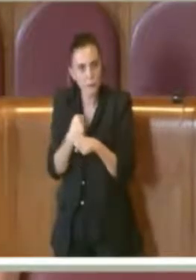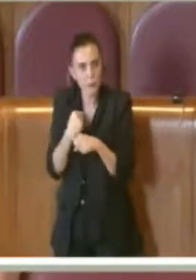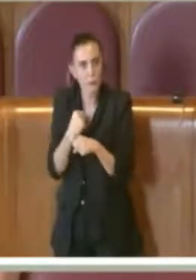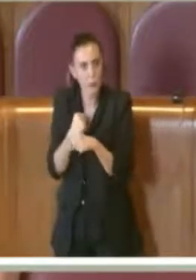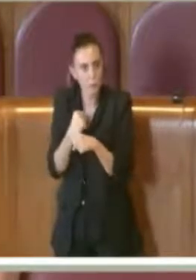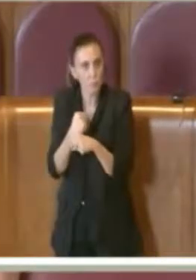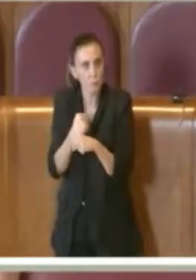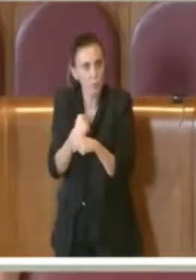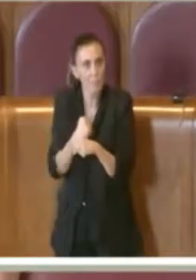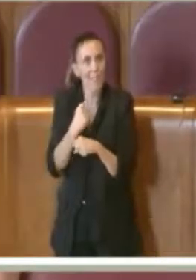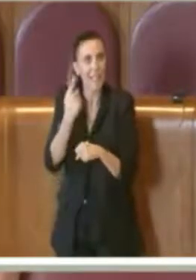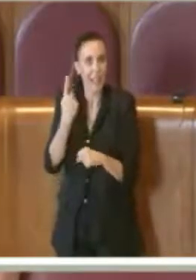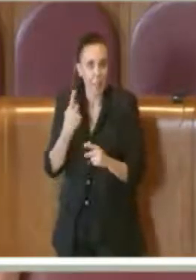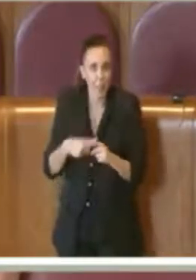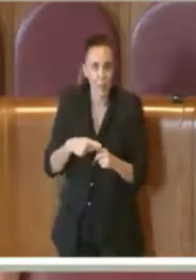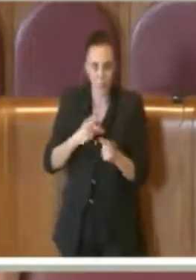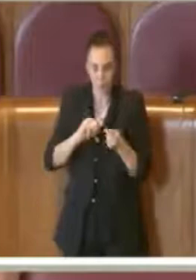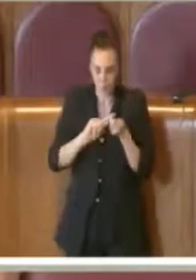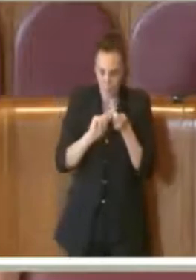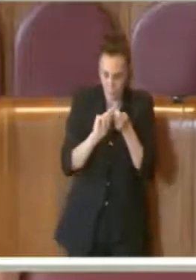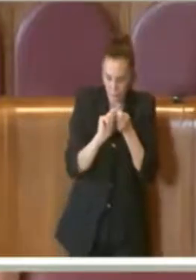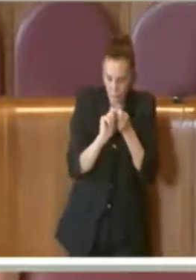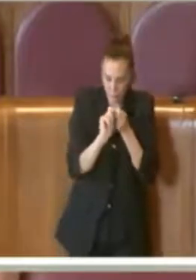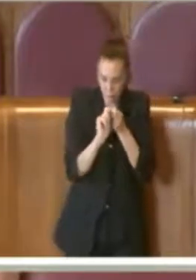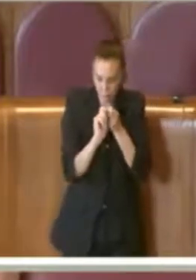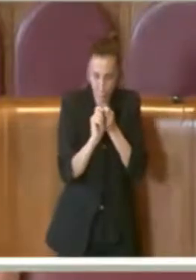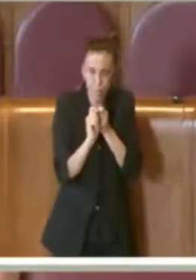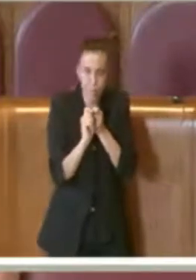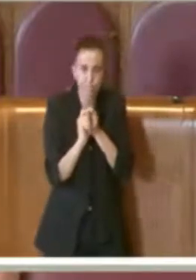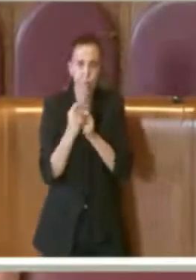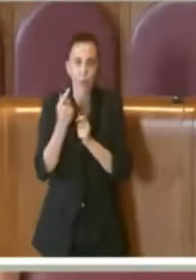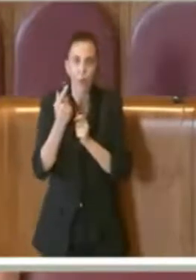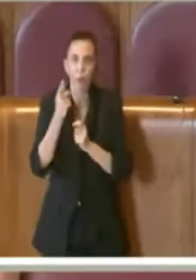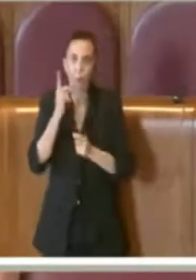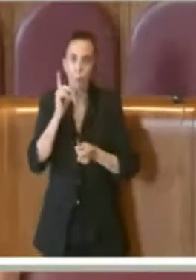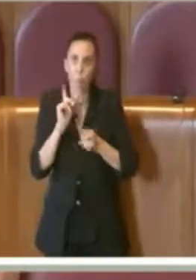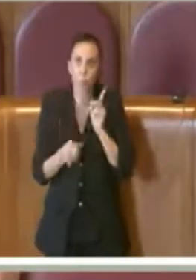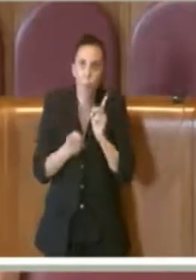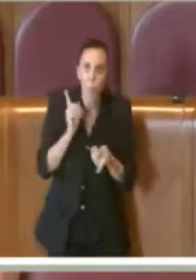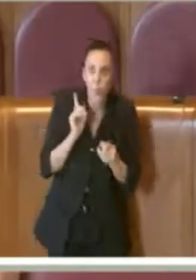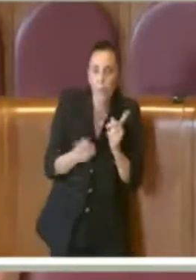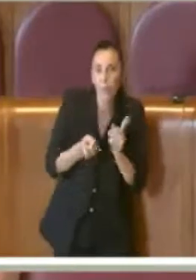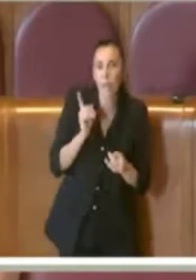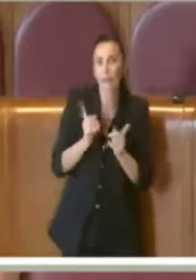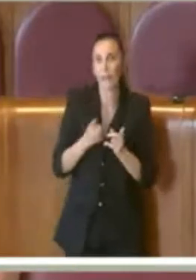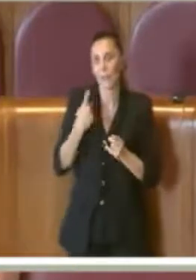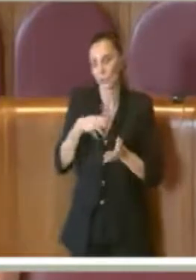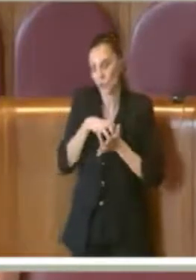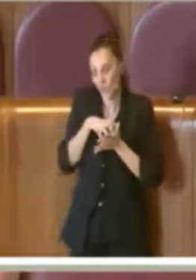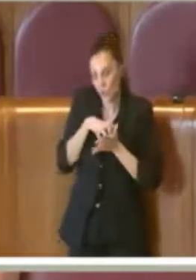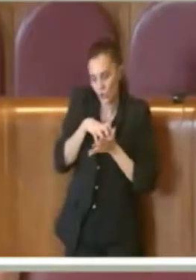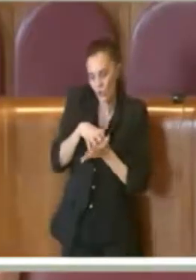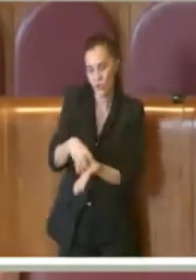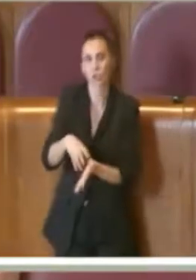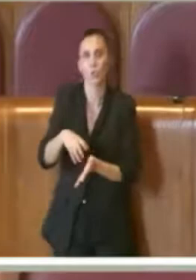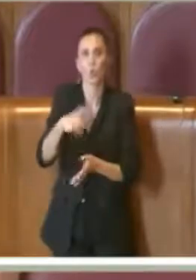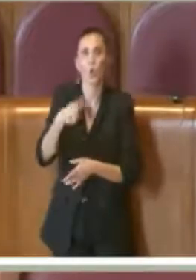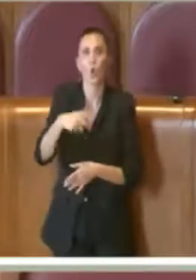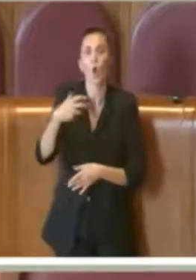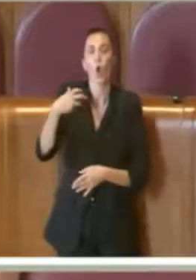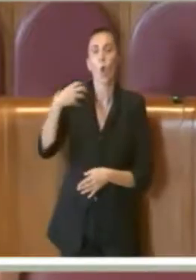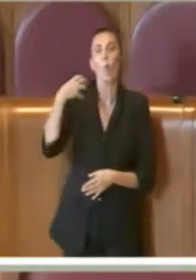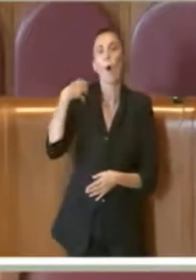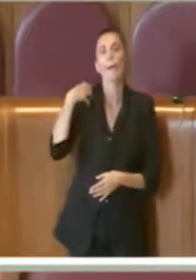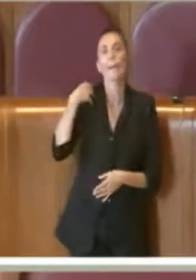è una serie di mutamenti a livello politico, quindi con la cessione delle scuderie del